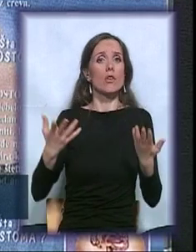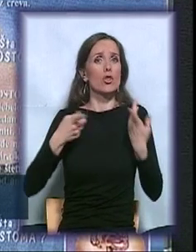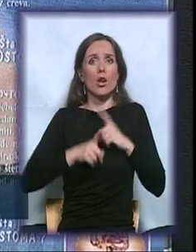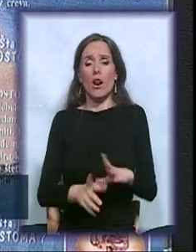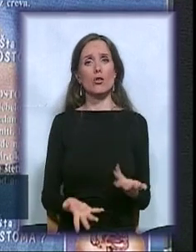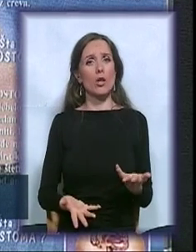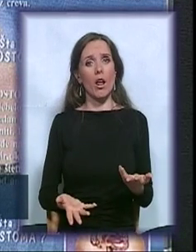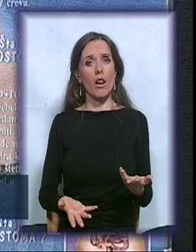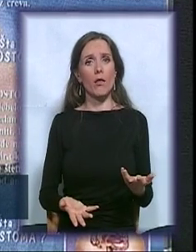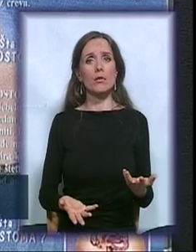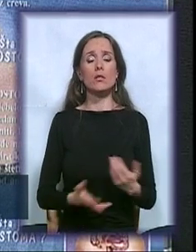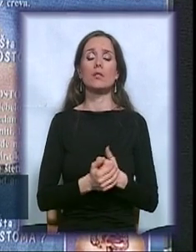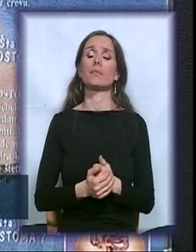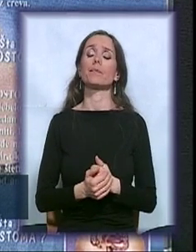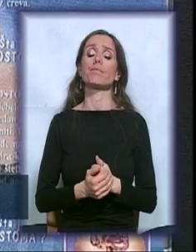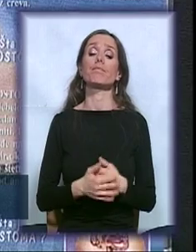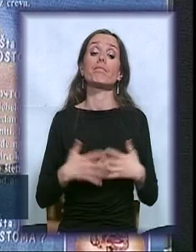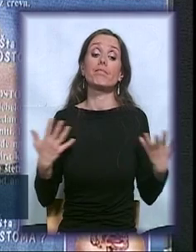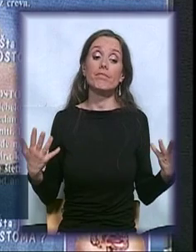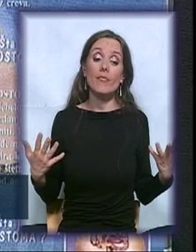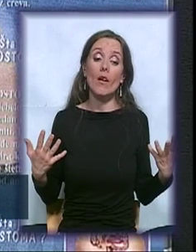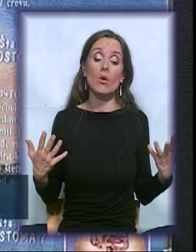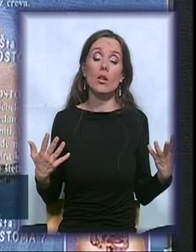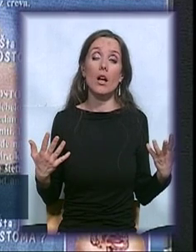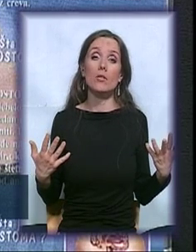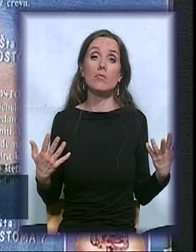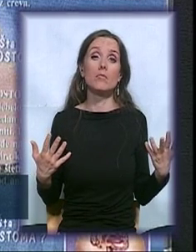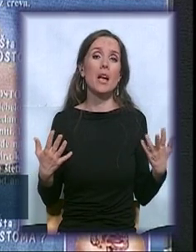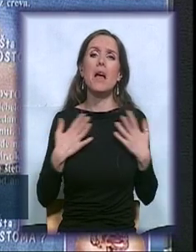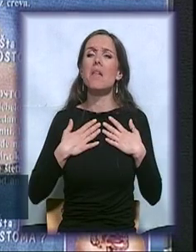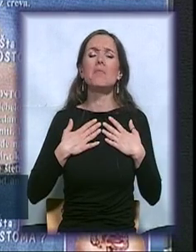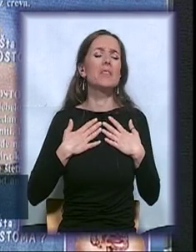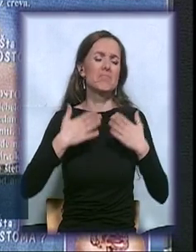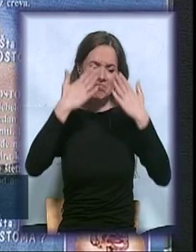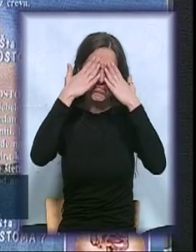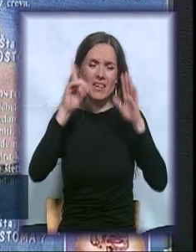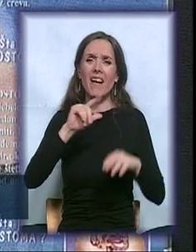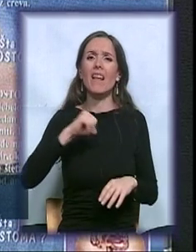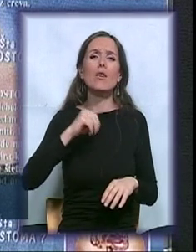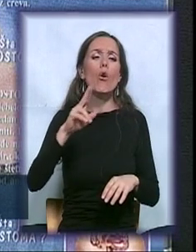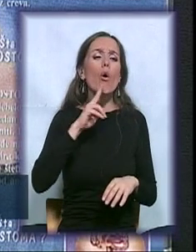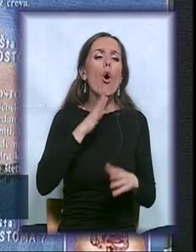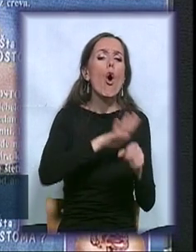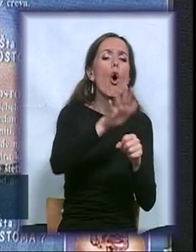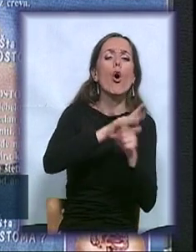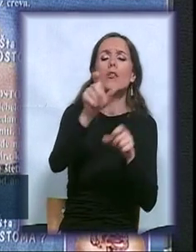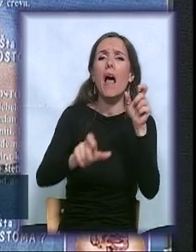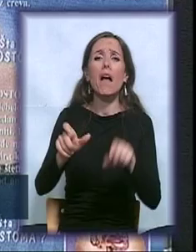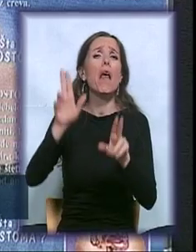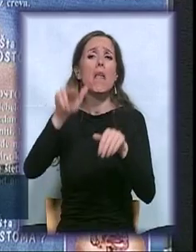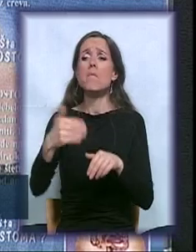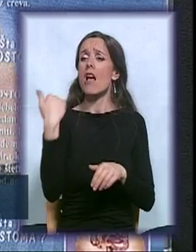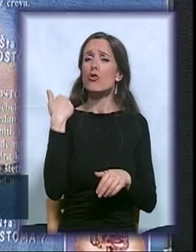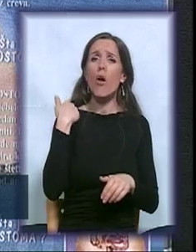tako da ne gledamo odakle ko. Ne gledamo, znači, imamo mi poziva i sa